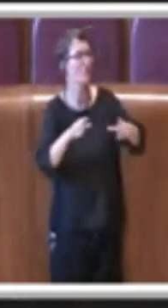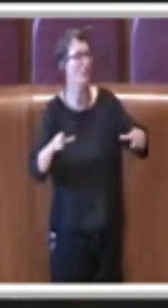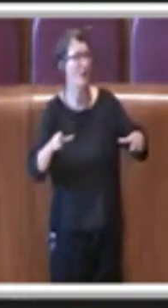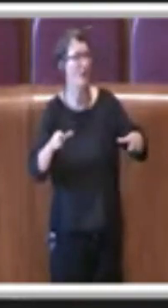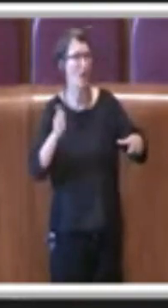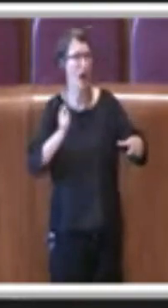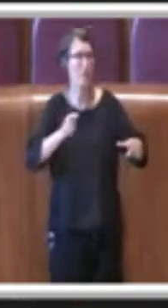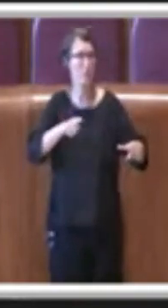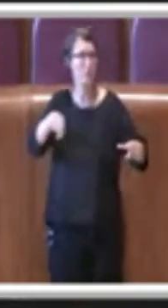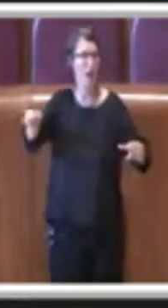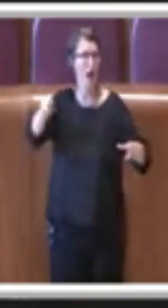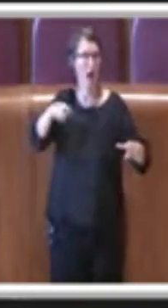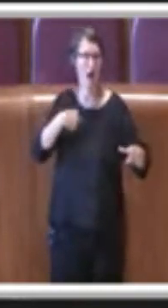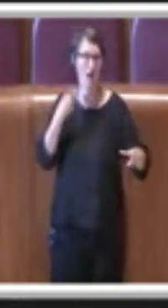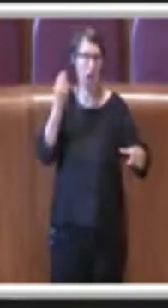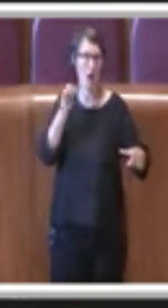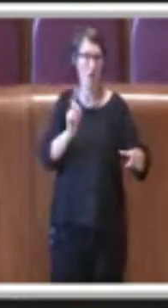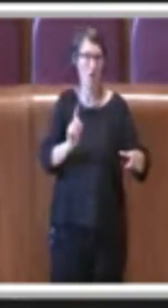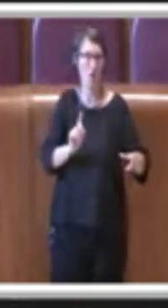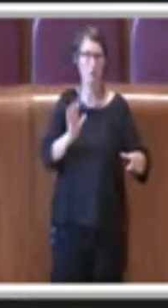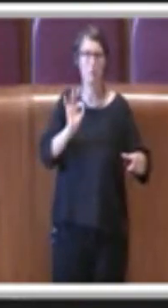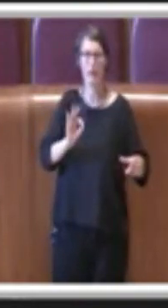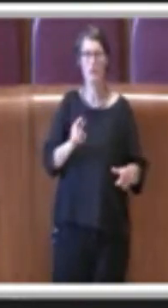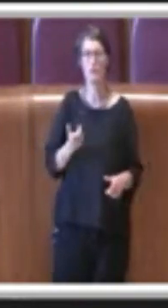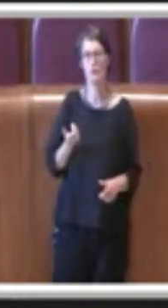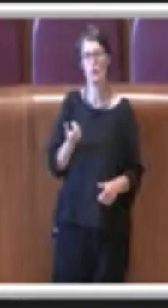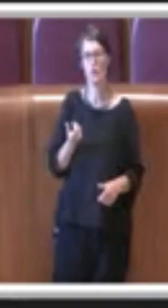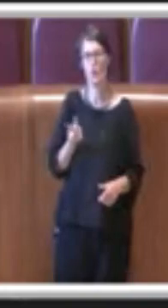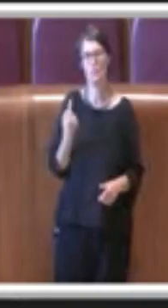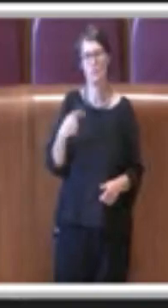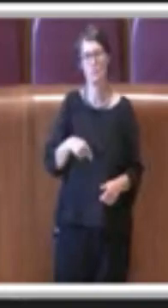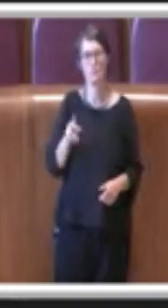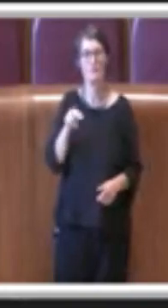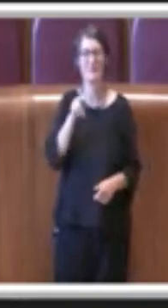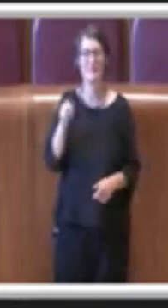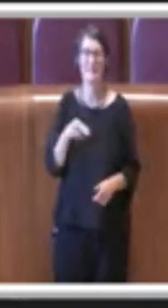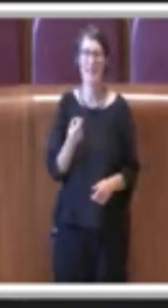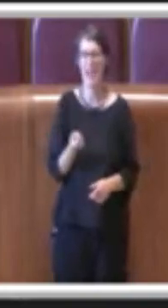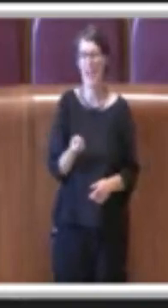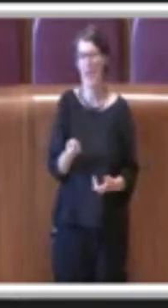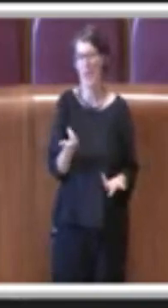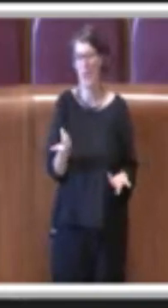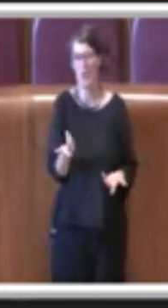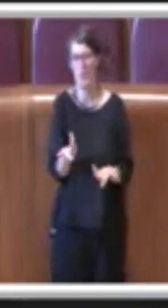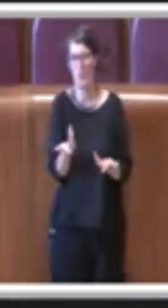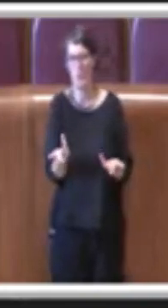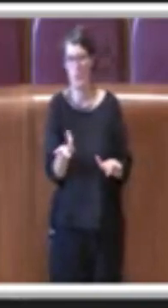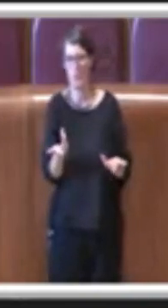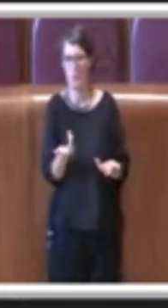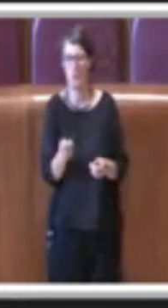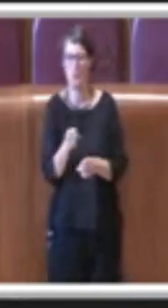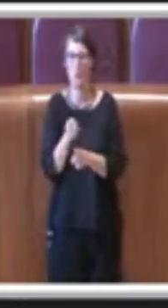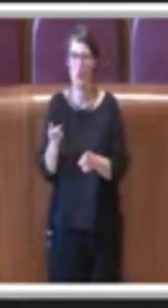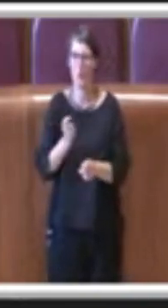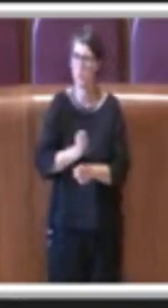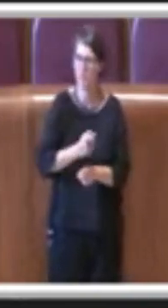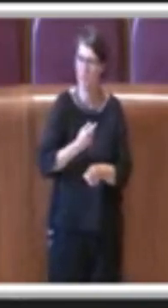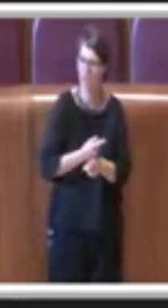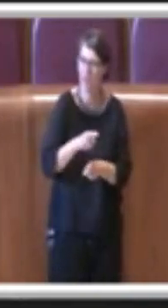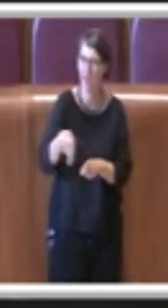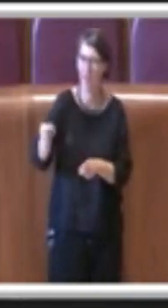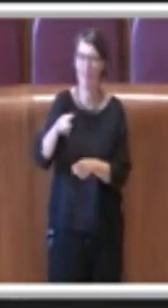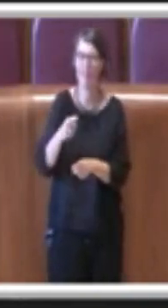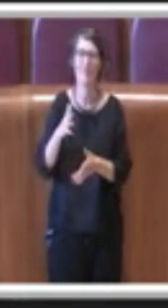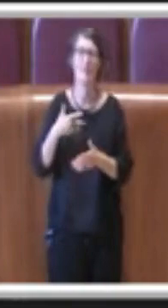euro a, in qualche modo, a far rinunciare al loro interesse, a loro voglia di